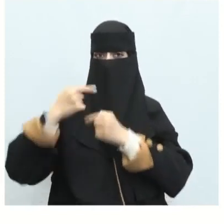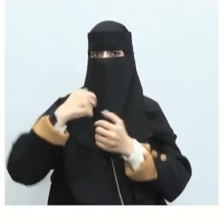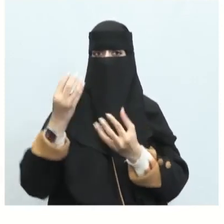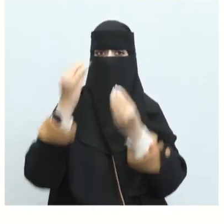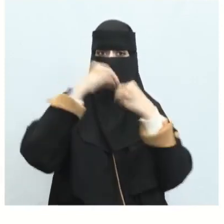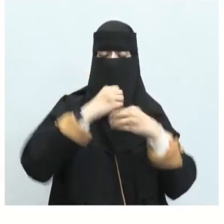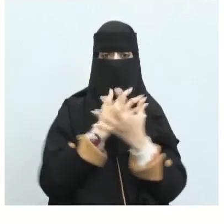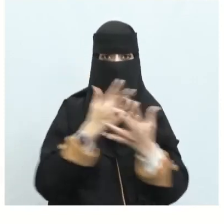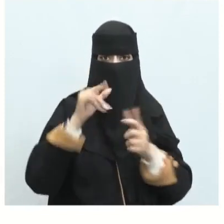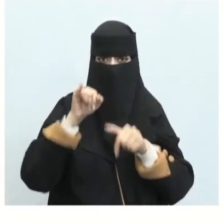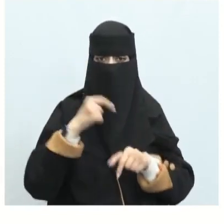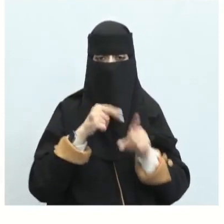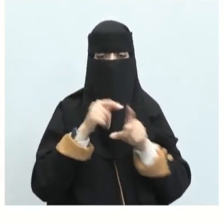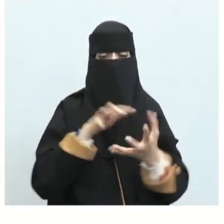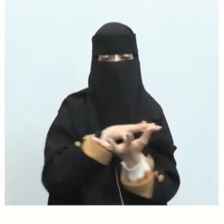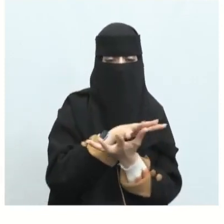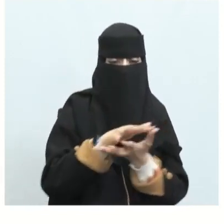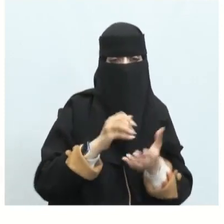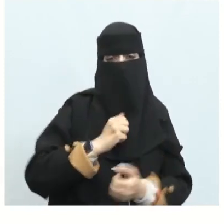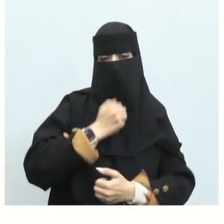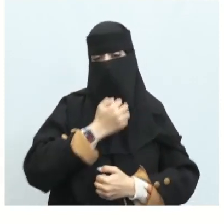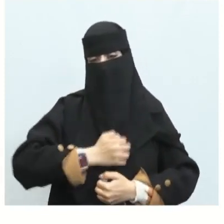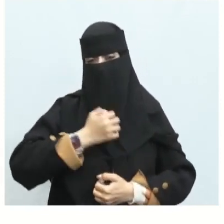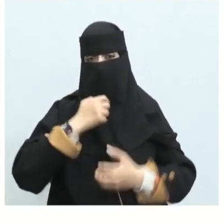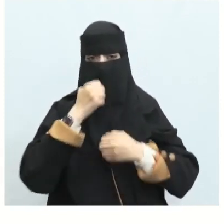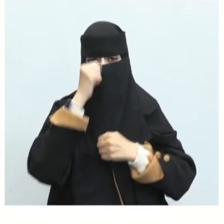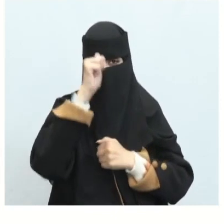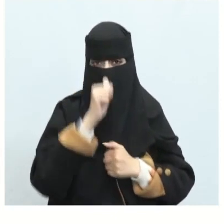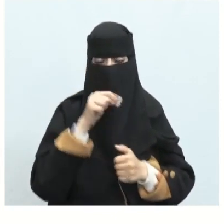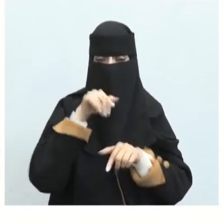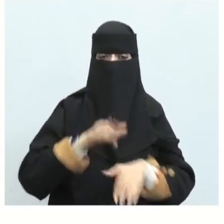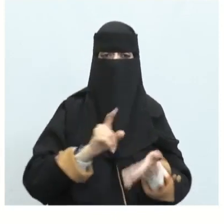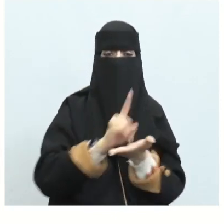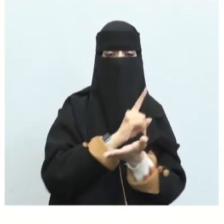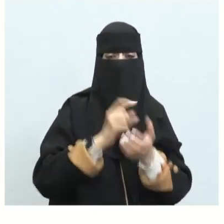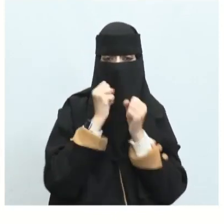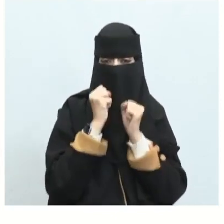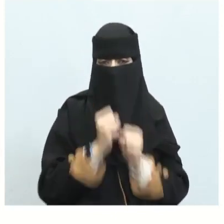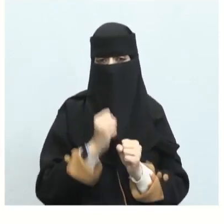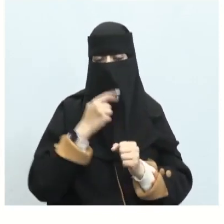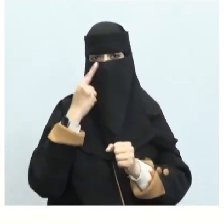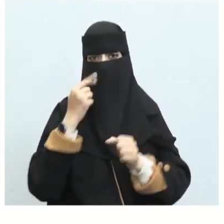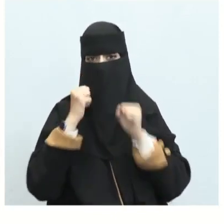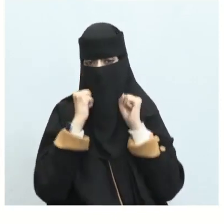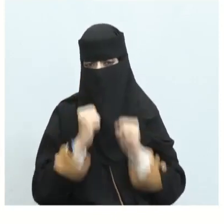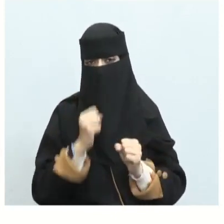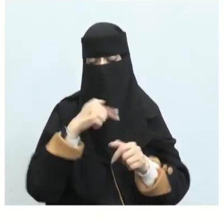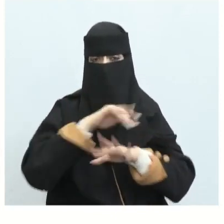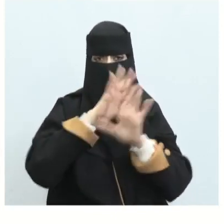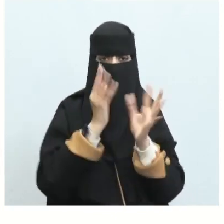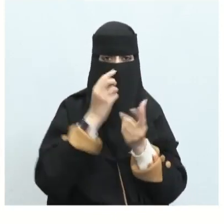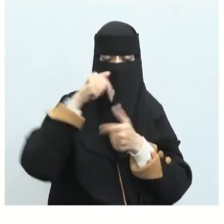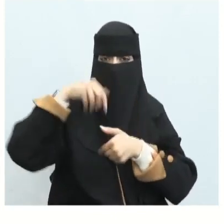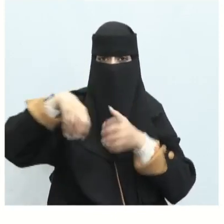كثيرا من المعانات التي يواجهها الجاهلي في ظل بيئة قاسية وحياة صعبة على كافة